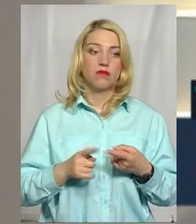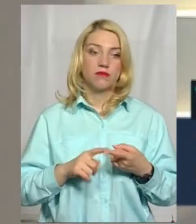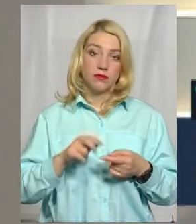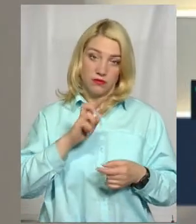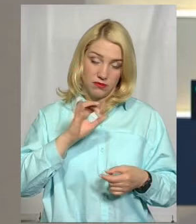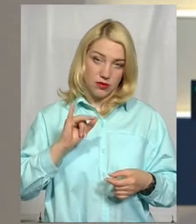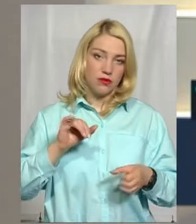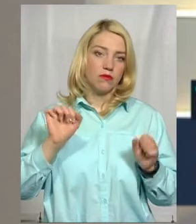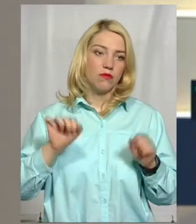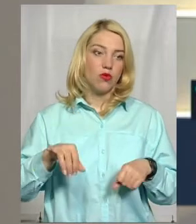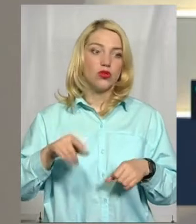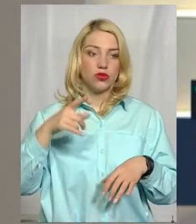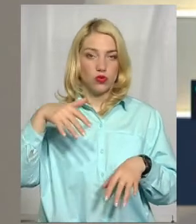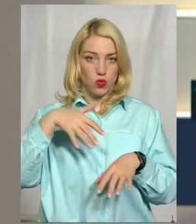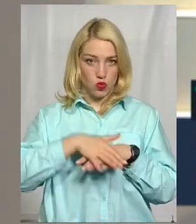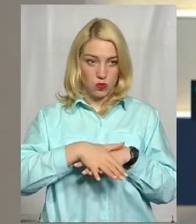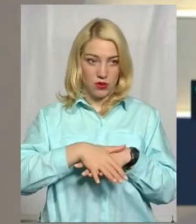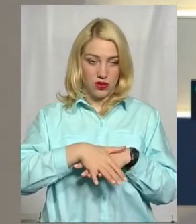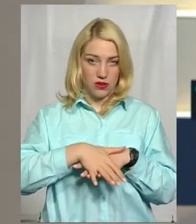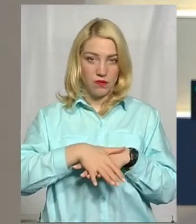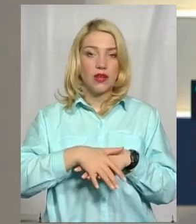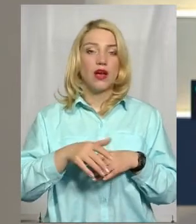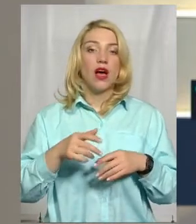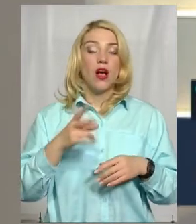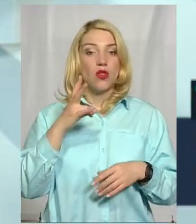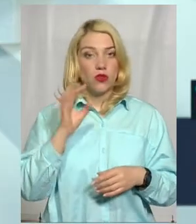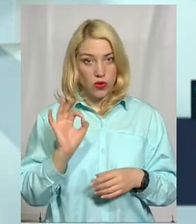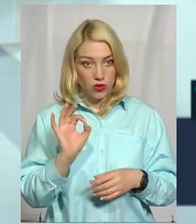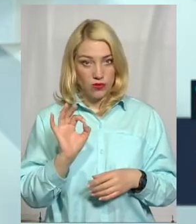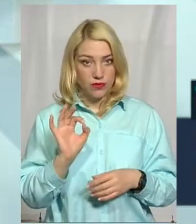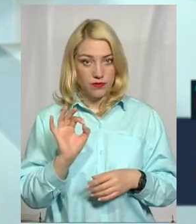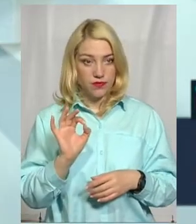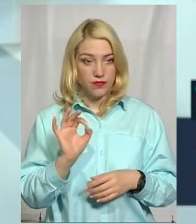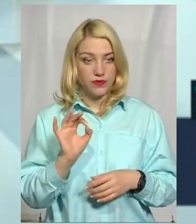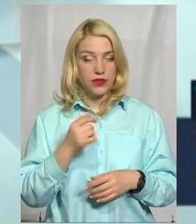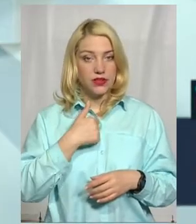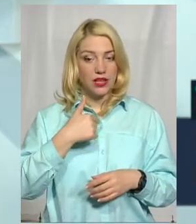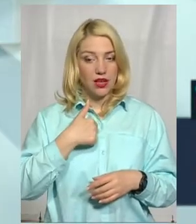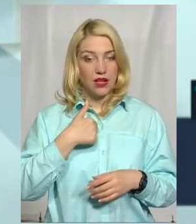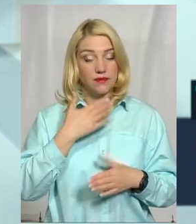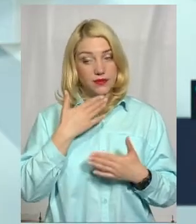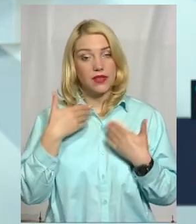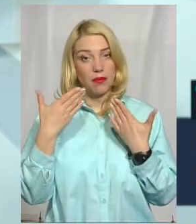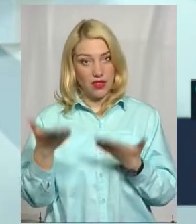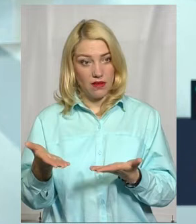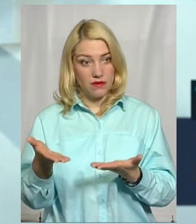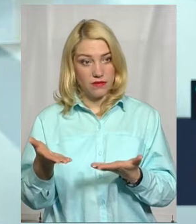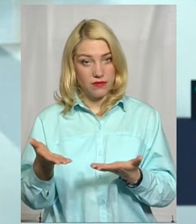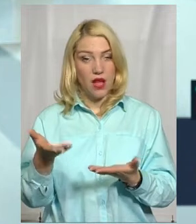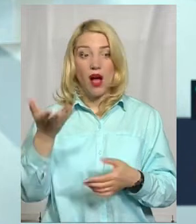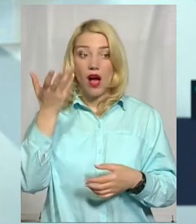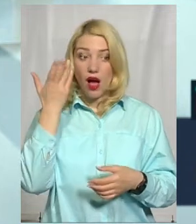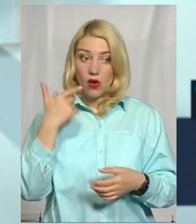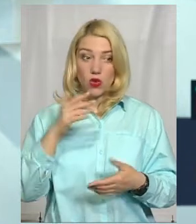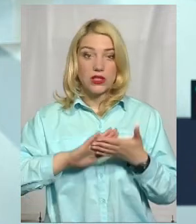в принципі, можна було б їх зрозуміти з точки зору виправданості. Але разом з тим, я задав їм риторичне питання, що коли